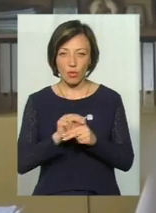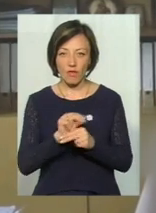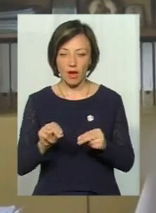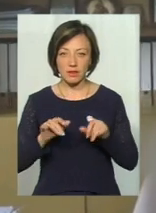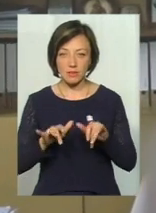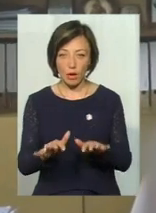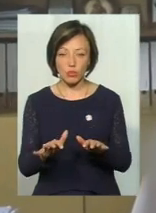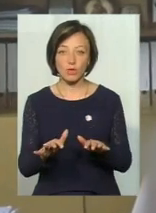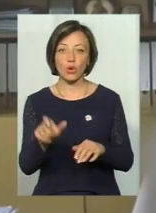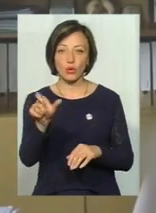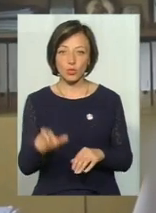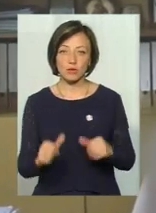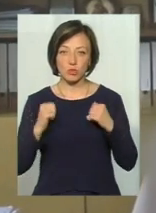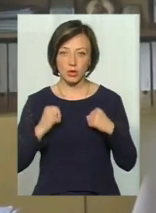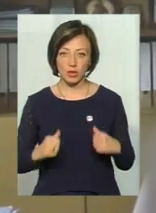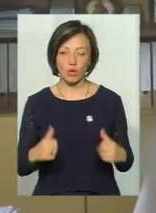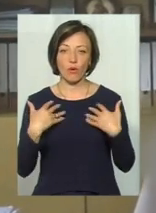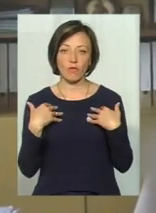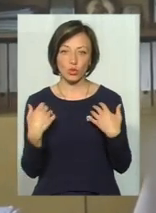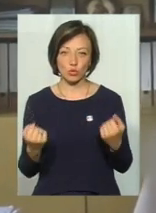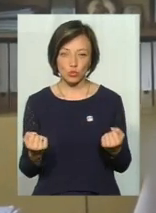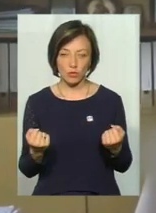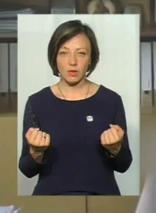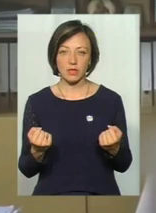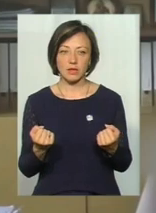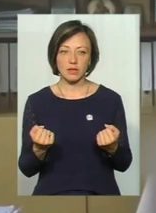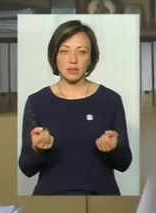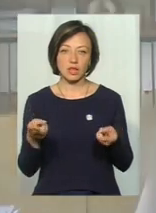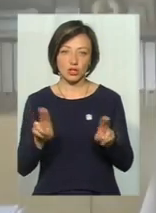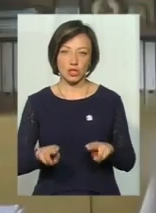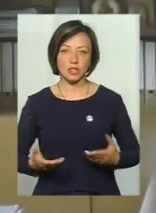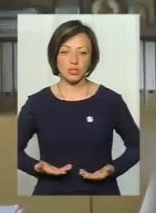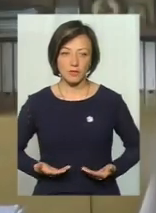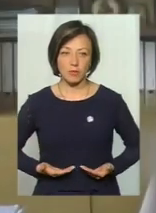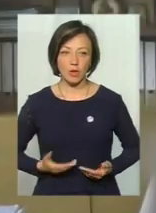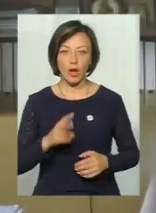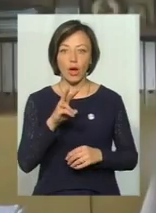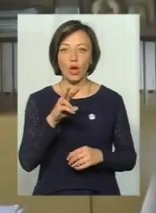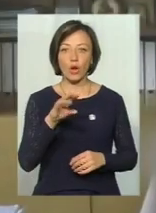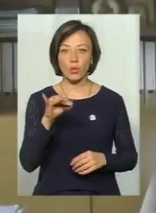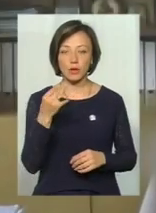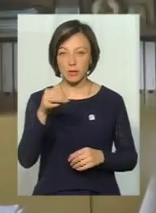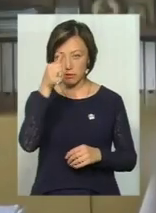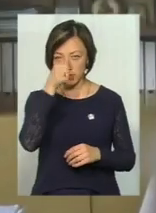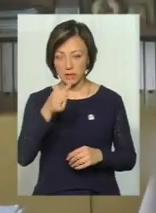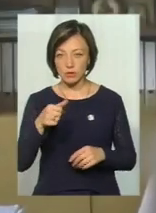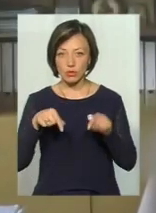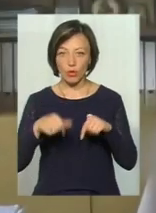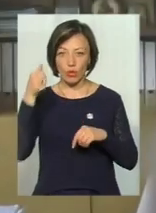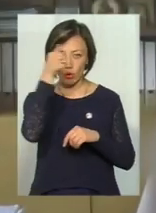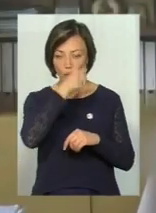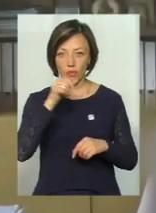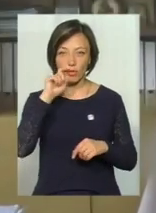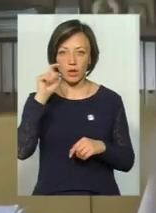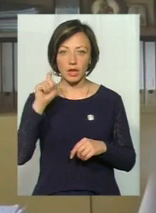-профілактичних заходів, люди спокійно виходили і залишалися живими. Десь в лютому, мабуть, місці цього року